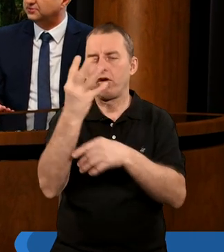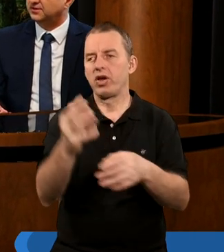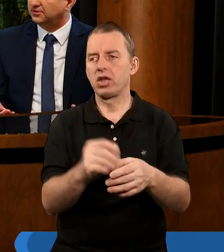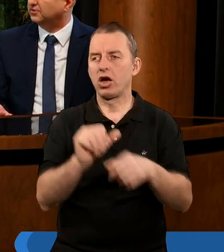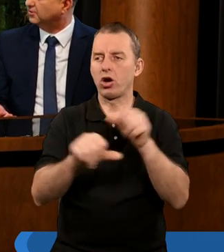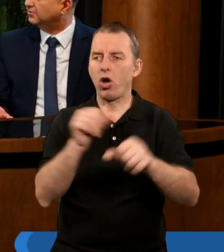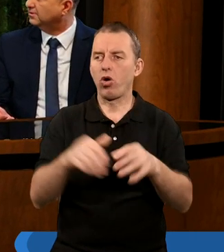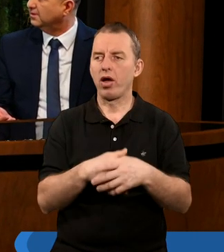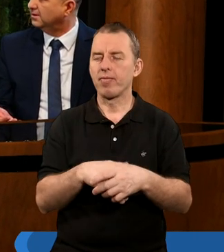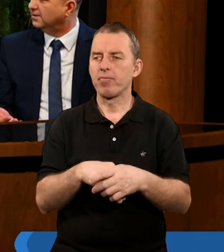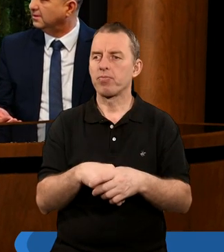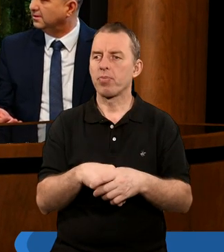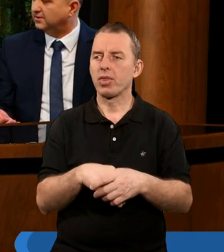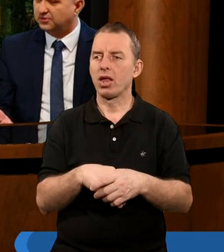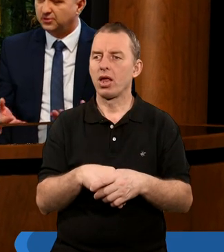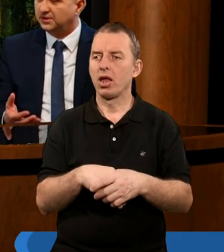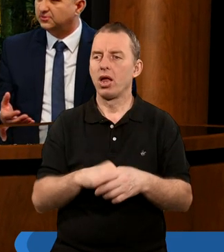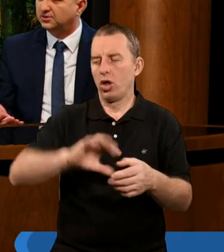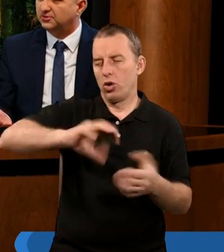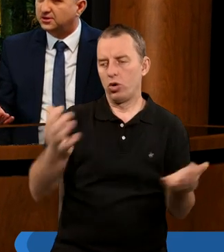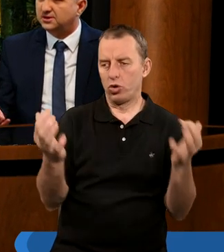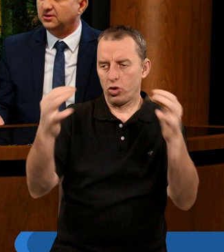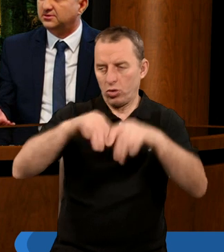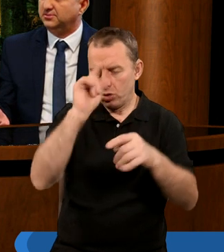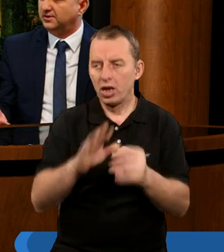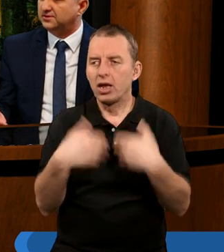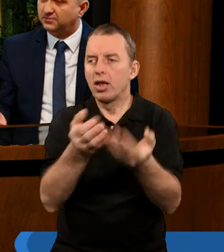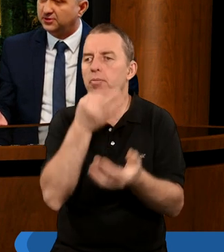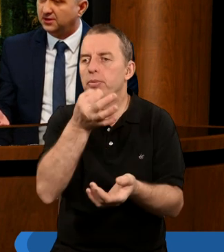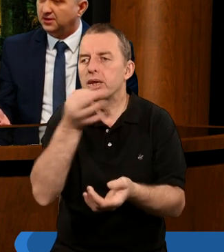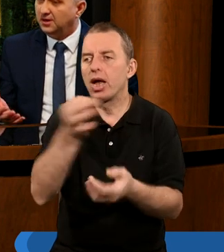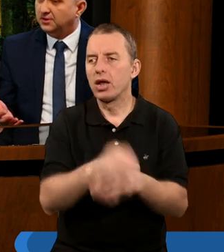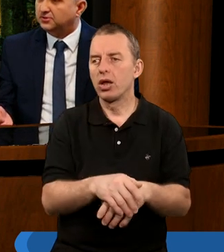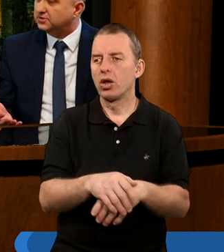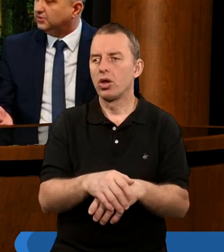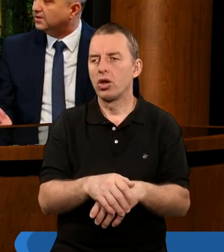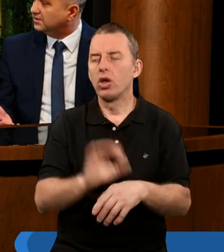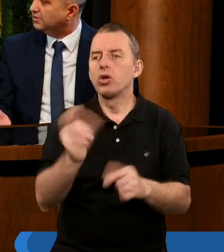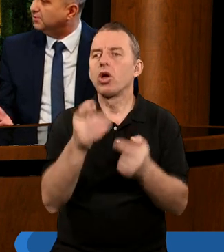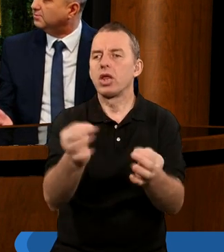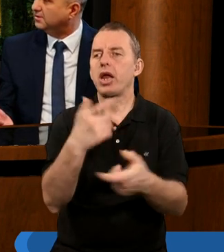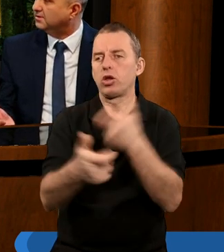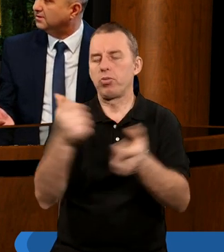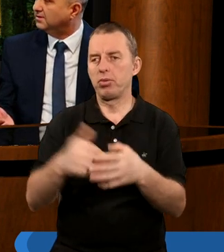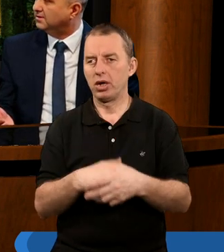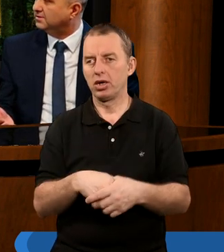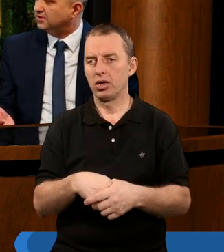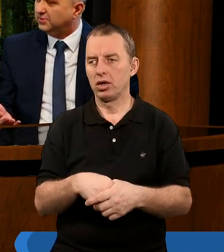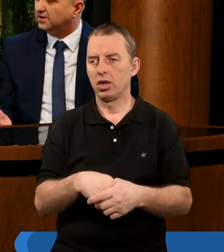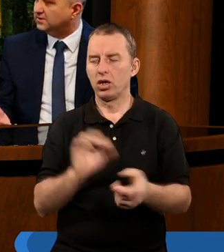1844 roku. Gdy gromadzą się ludzie i zadają sobie nawzajem pytanie, no to co teraz robimy?